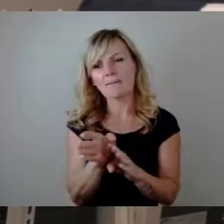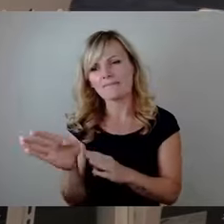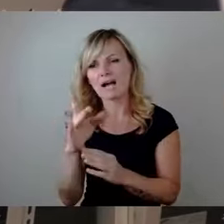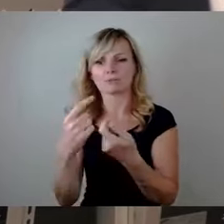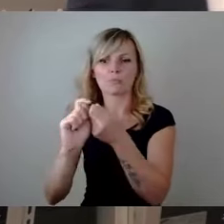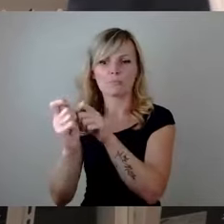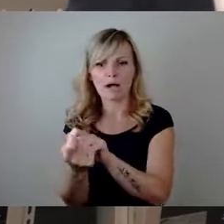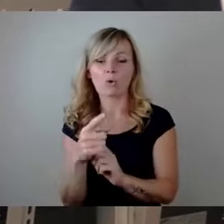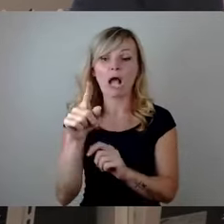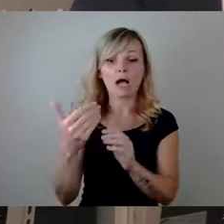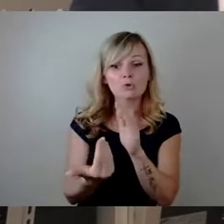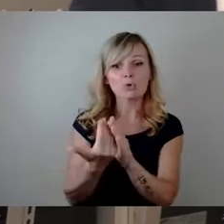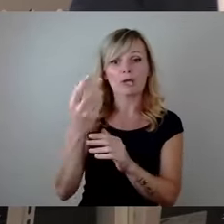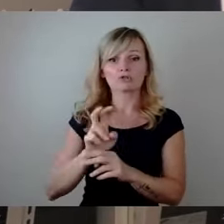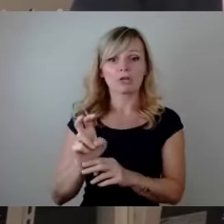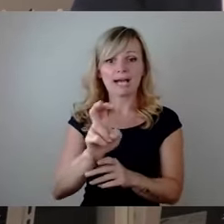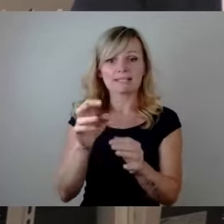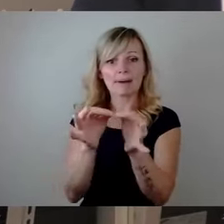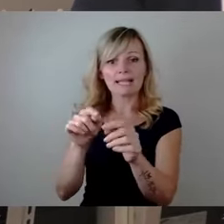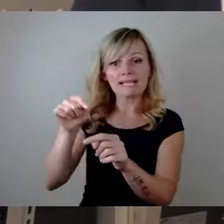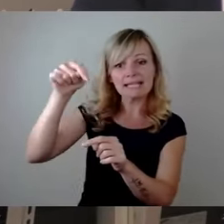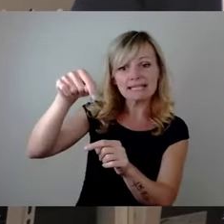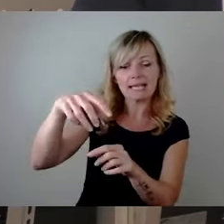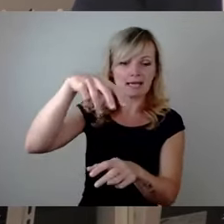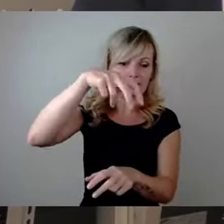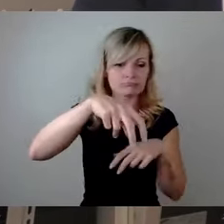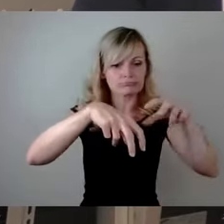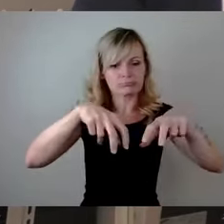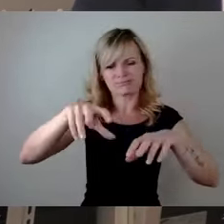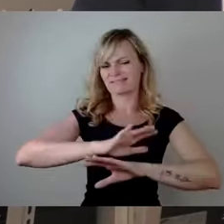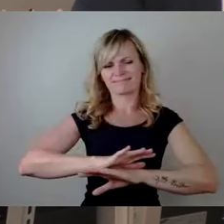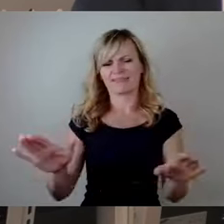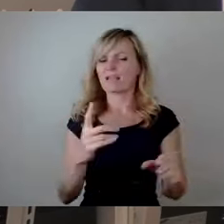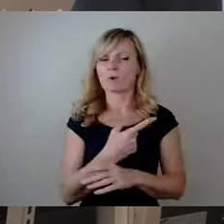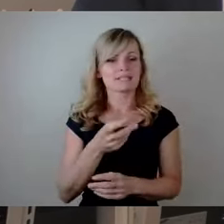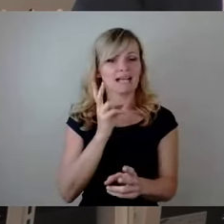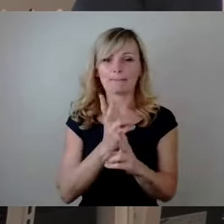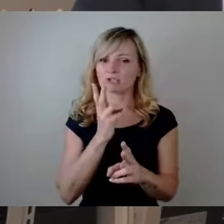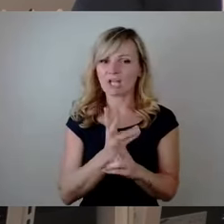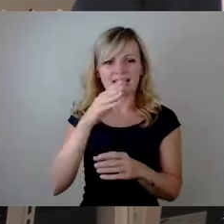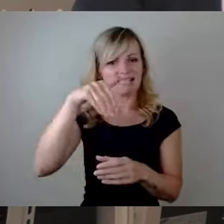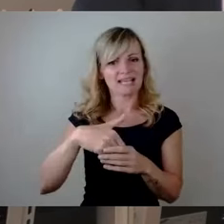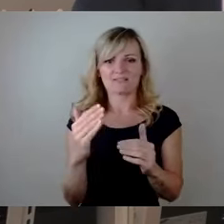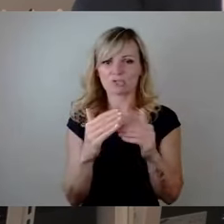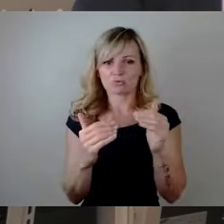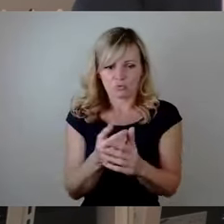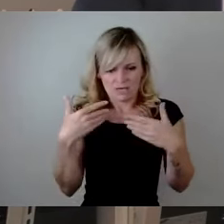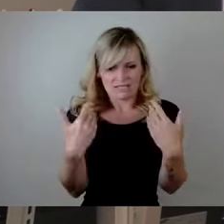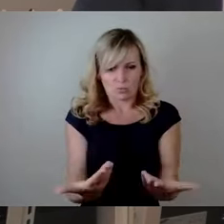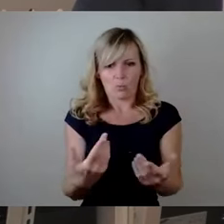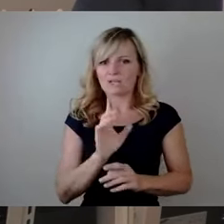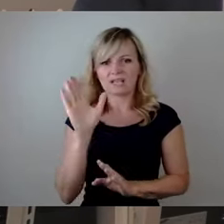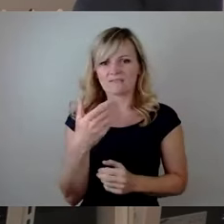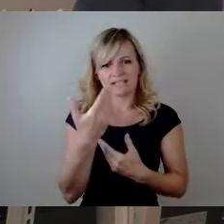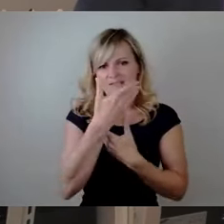Straßenbahn, dass wir unsere Bestandsinfrastruktur dort nicht vergessen, weil es nützt am Ende eben nichts, wenn wir tatsächlich hier